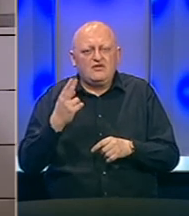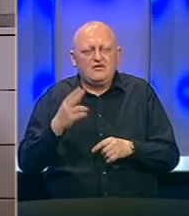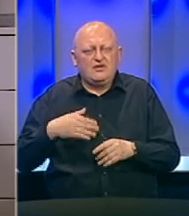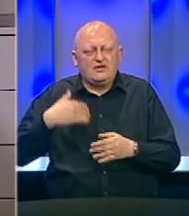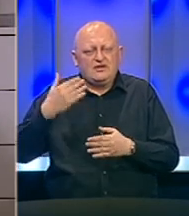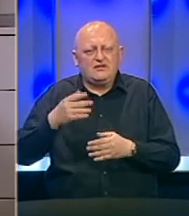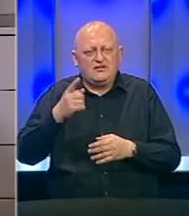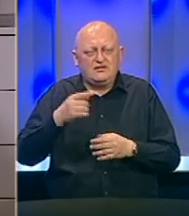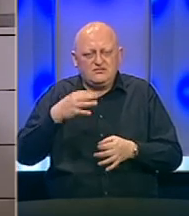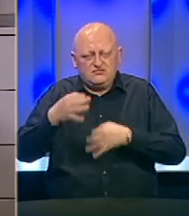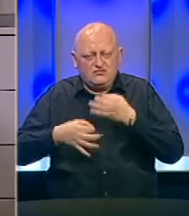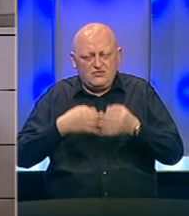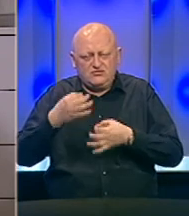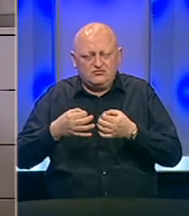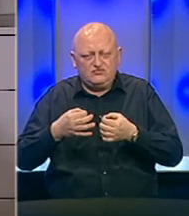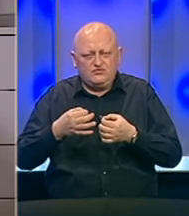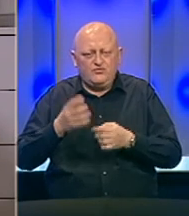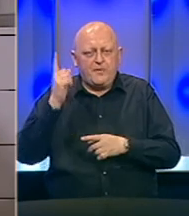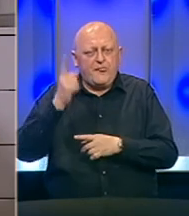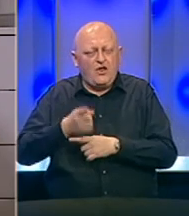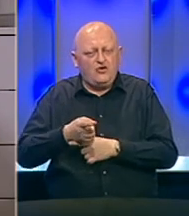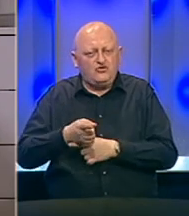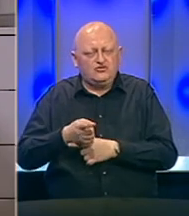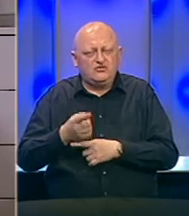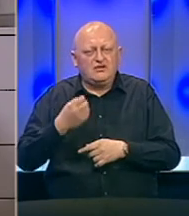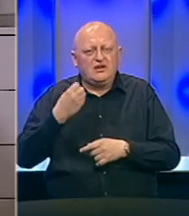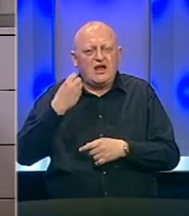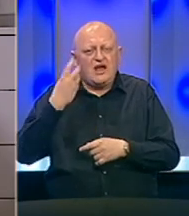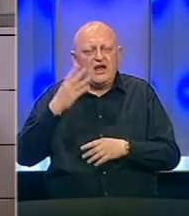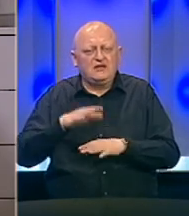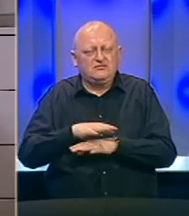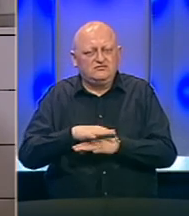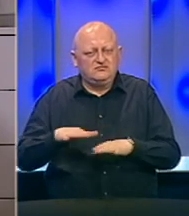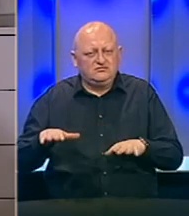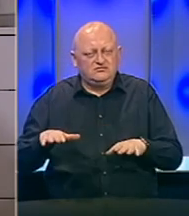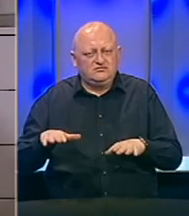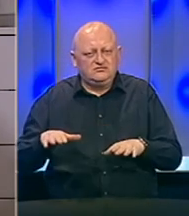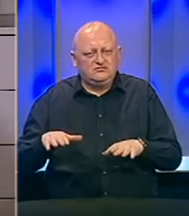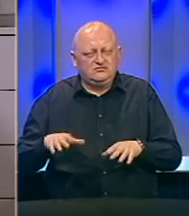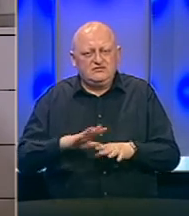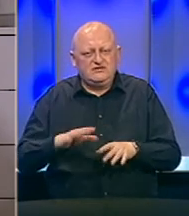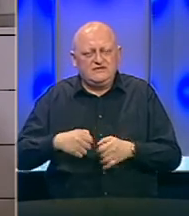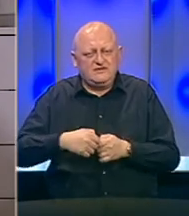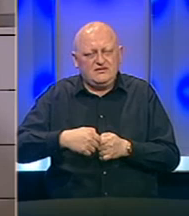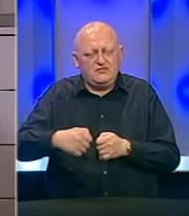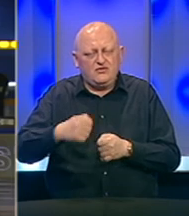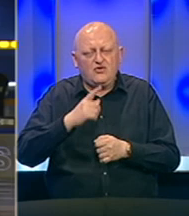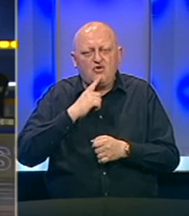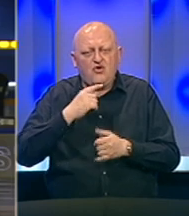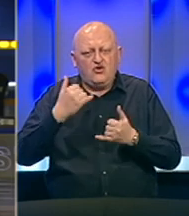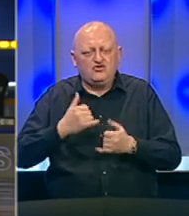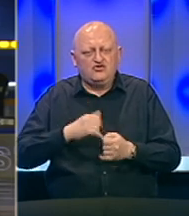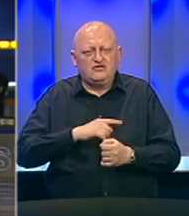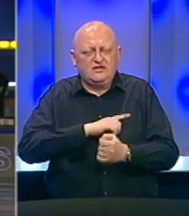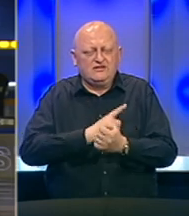nakon tog istraživanja bi onda odlučili kad se prestane sa svim mjerama koje su sad